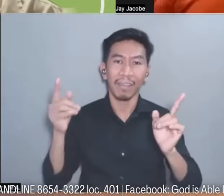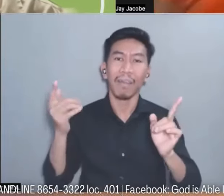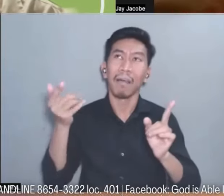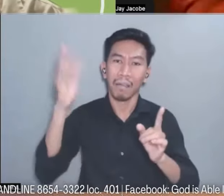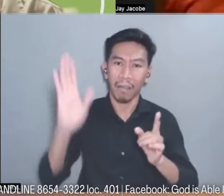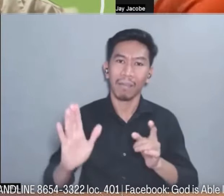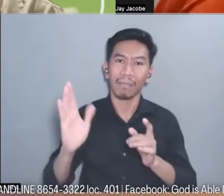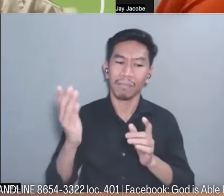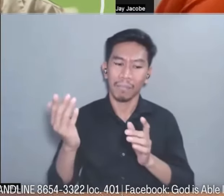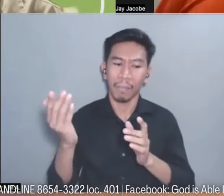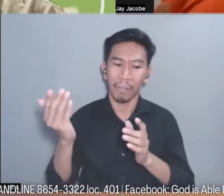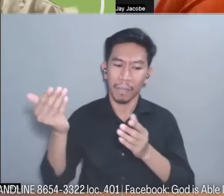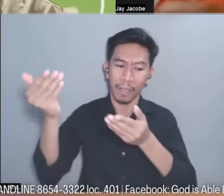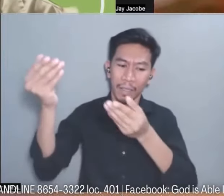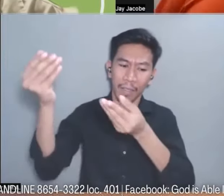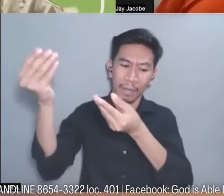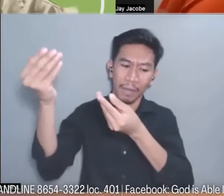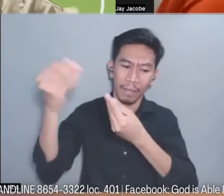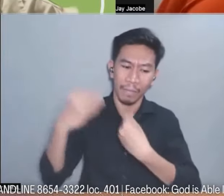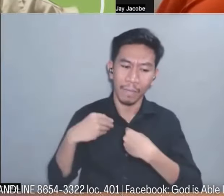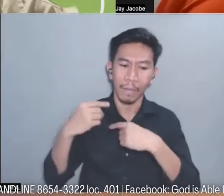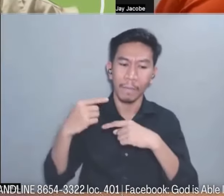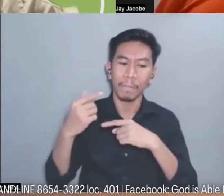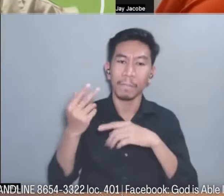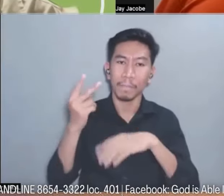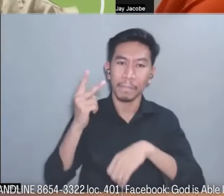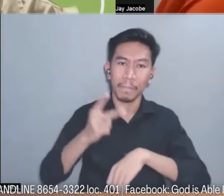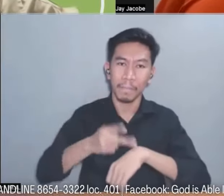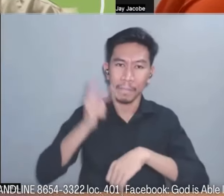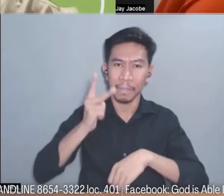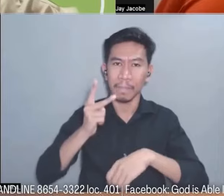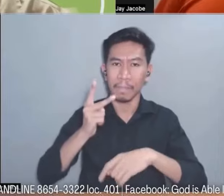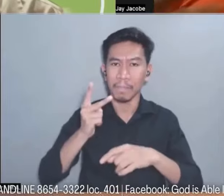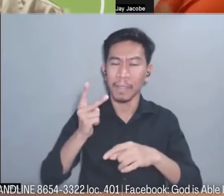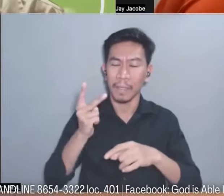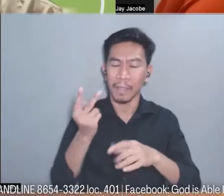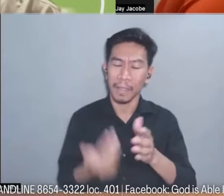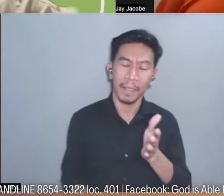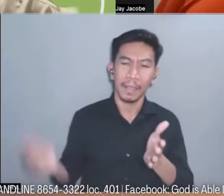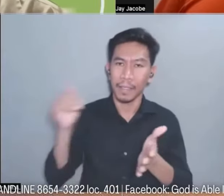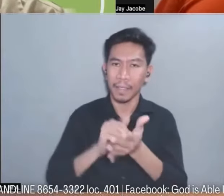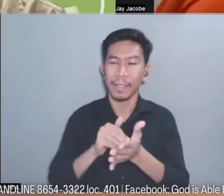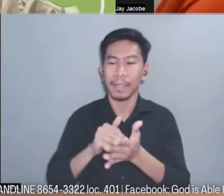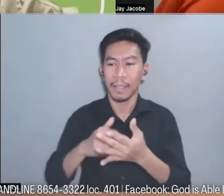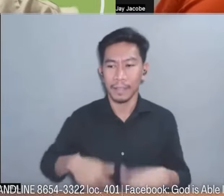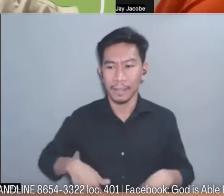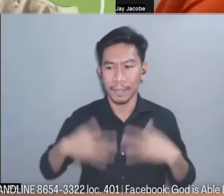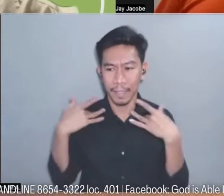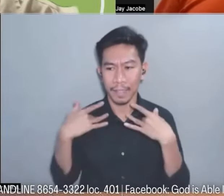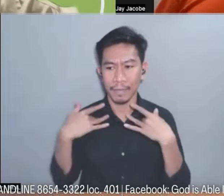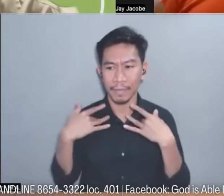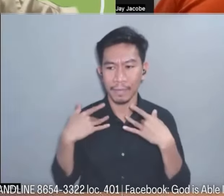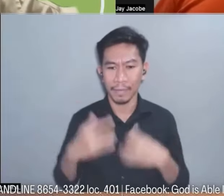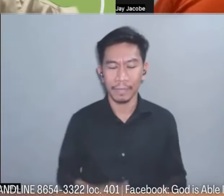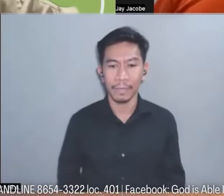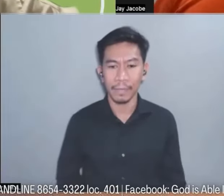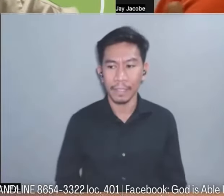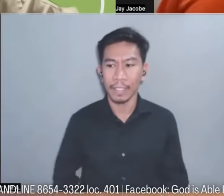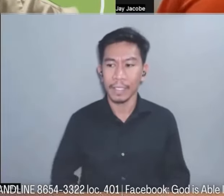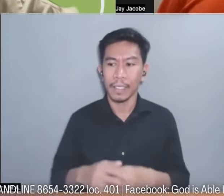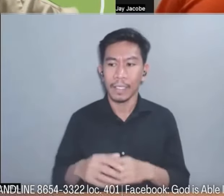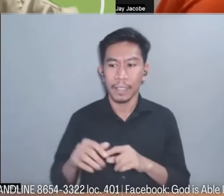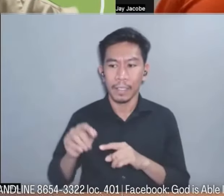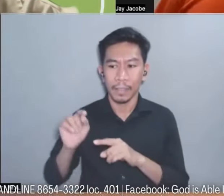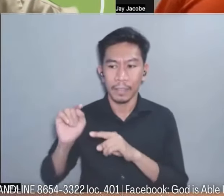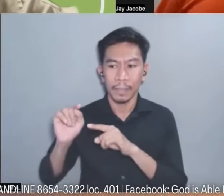ay na na magising at bigyan ng buhay ulit so from that time ay narealize ko na meron pang plano